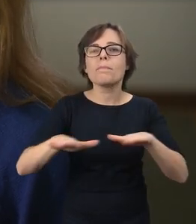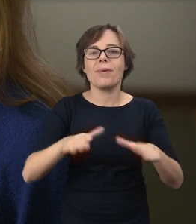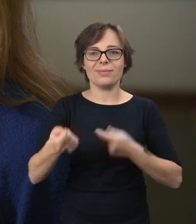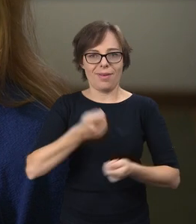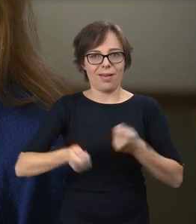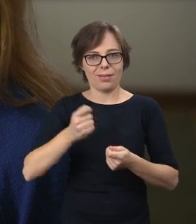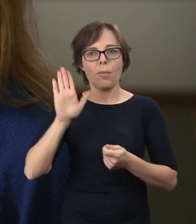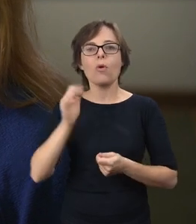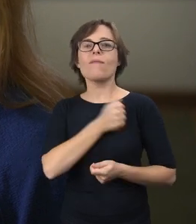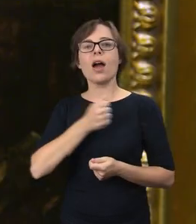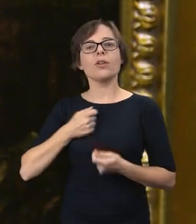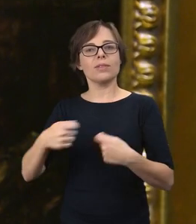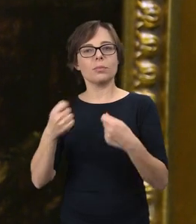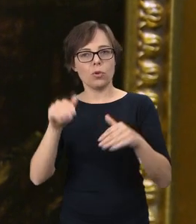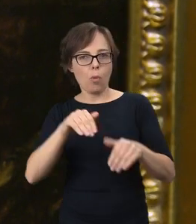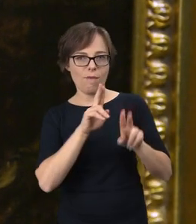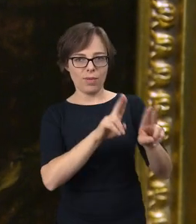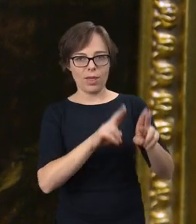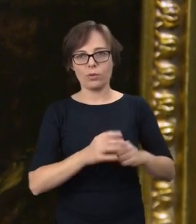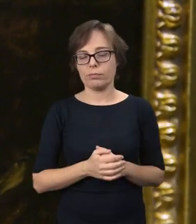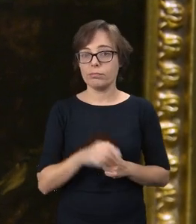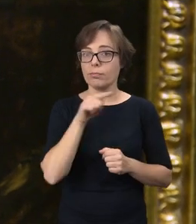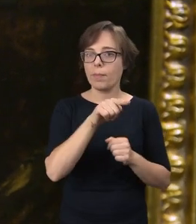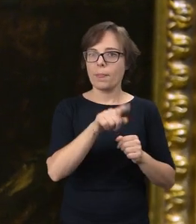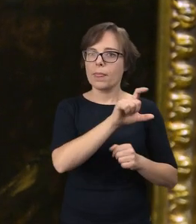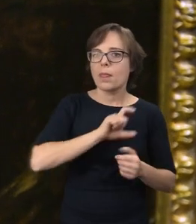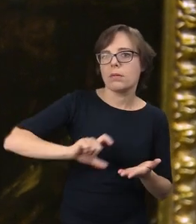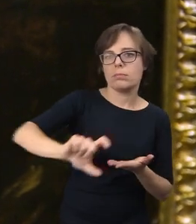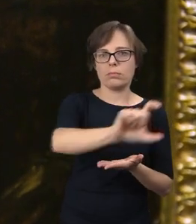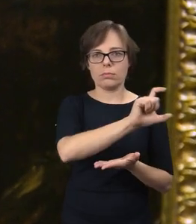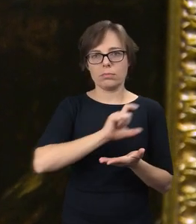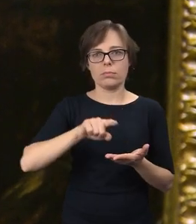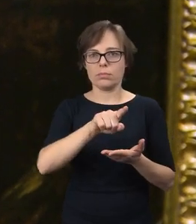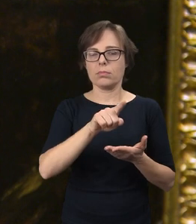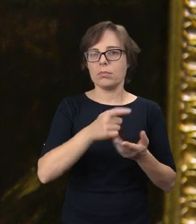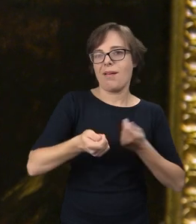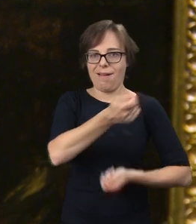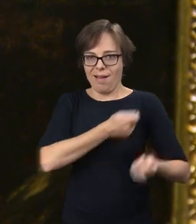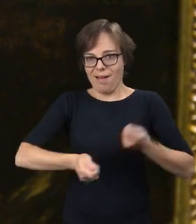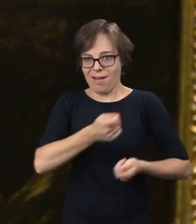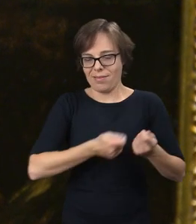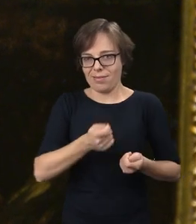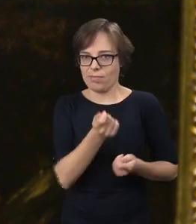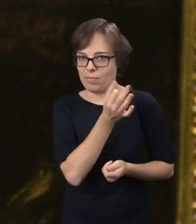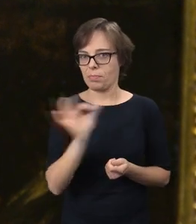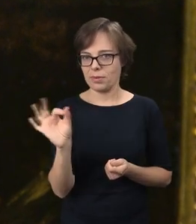wynajmowanych warszawskim kupcom. To była hala targowa, czy handlowa może,